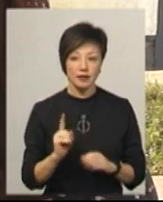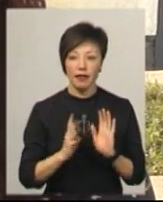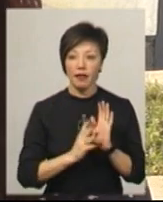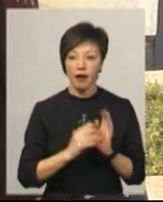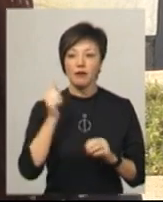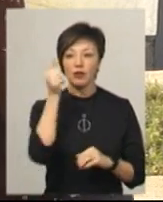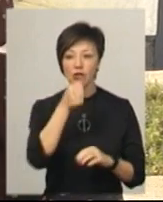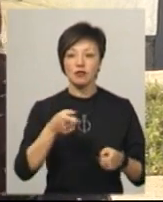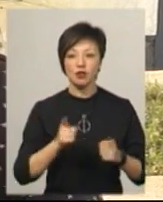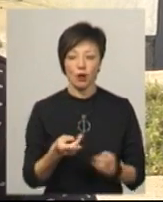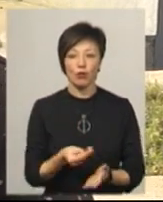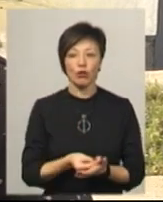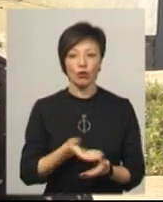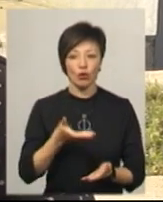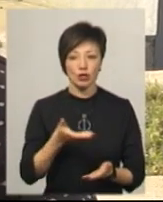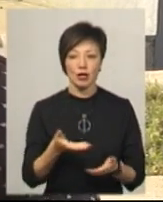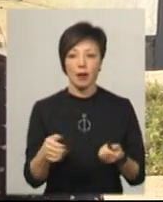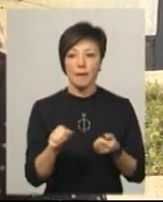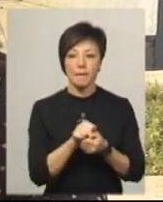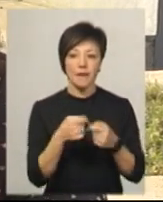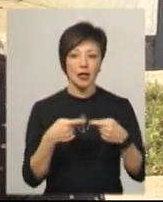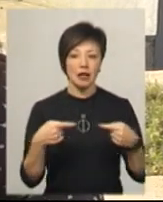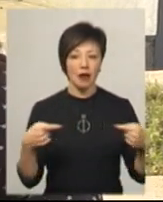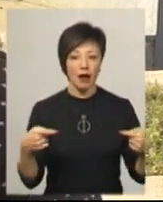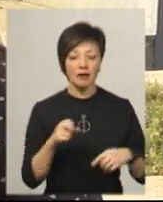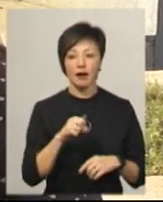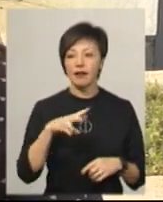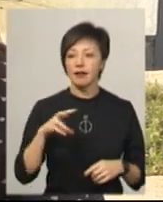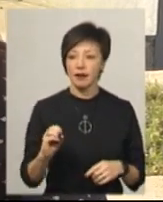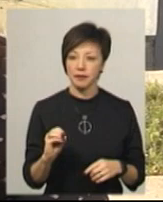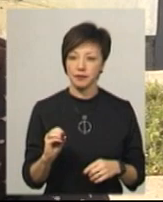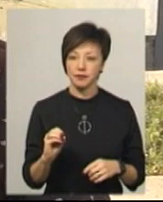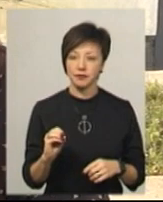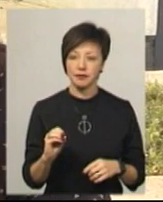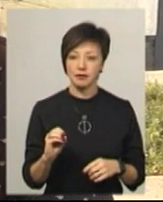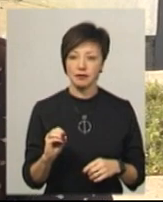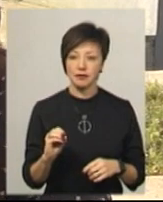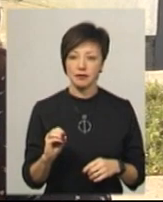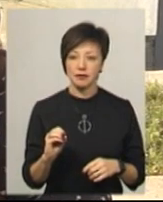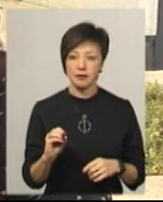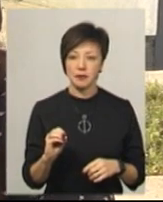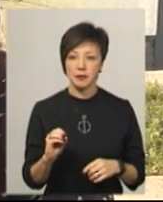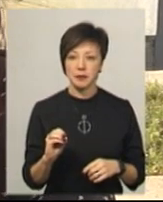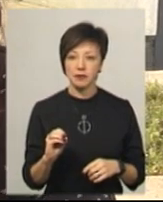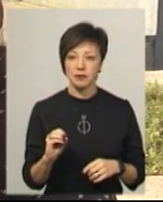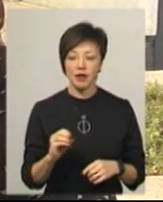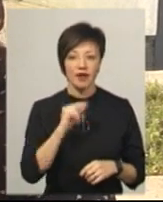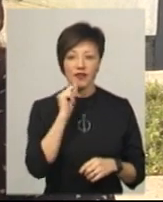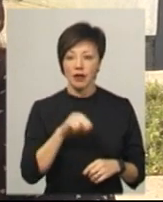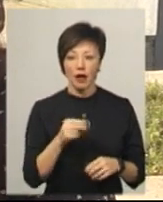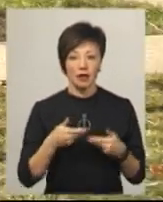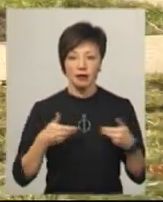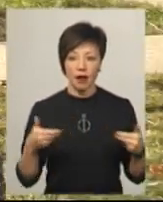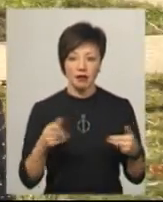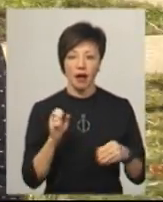звичайно, подорожчали матеріали, але ж вина не нас, не інвесторів в цьому, а лише